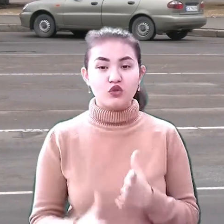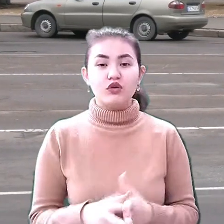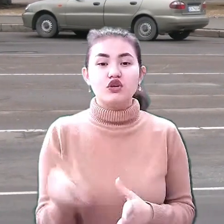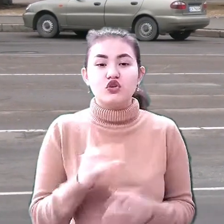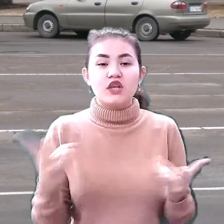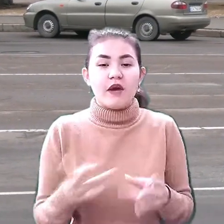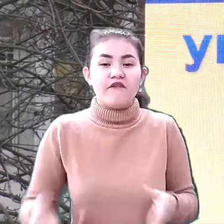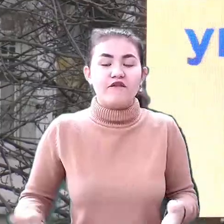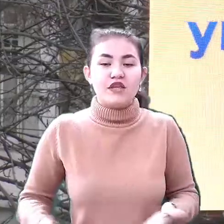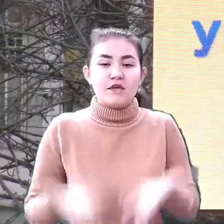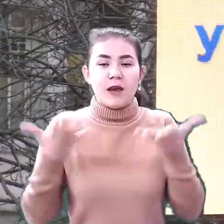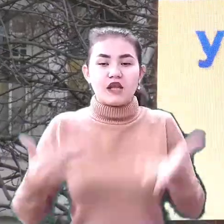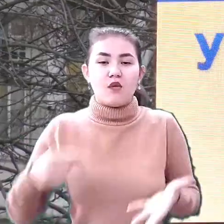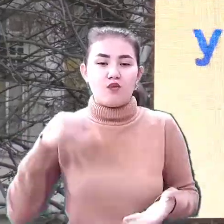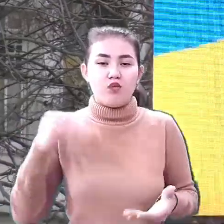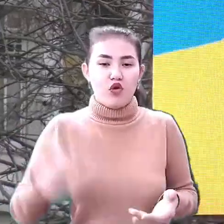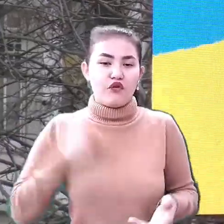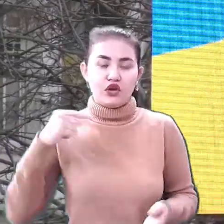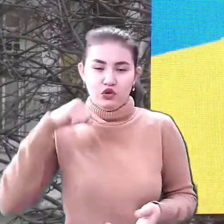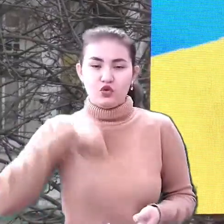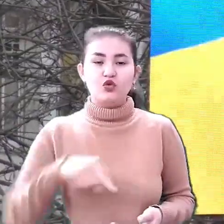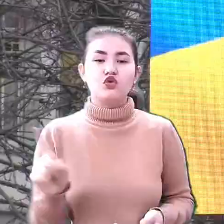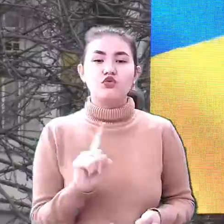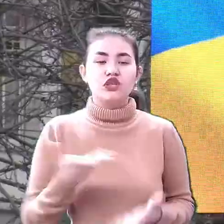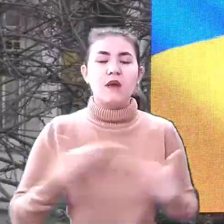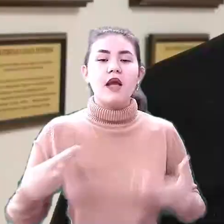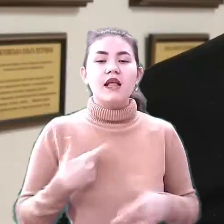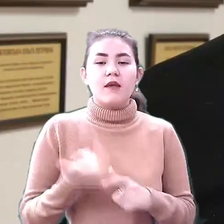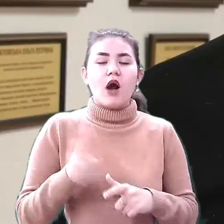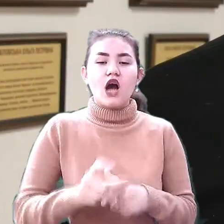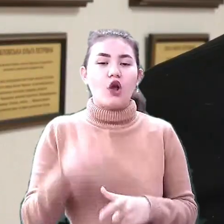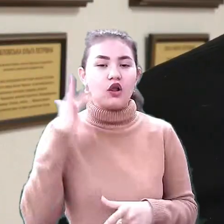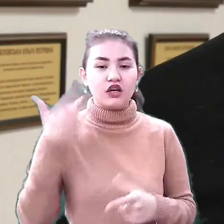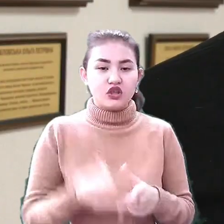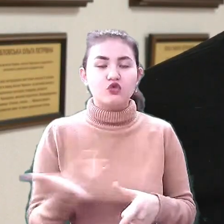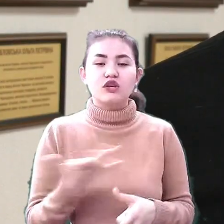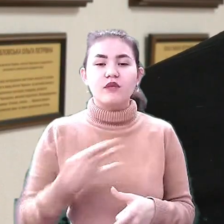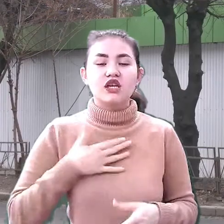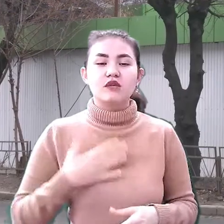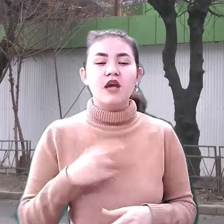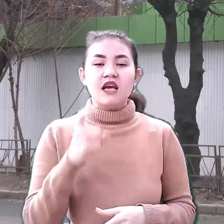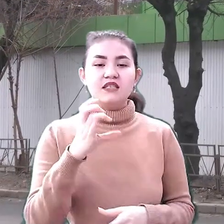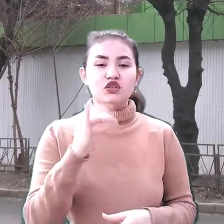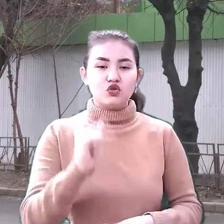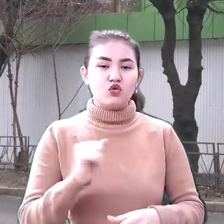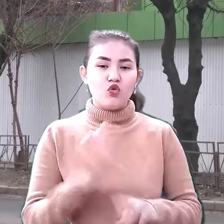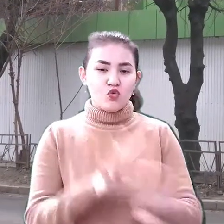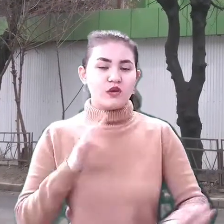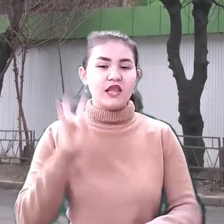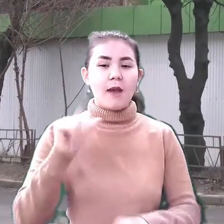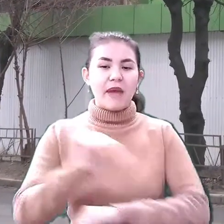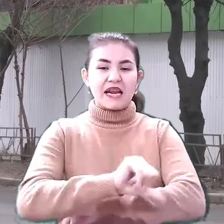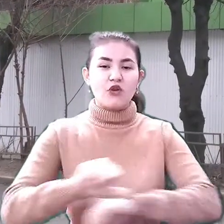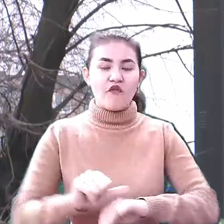піднімати бойовий дух, тому що нам набагато легше тут, ніж нашим збройним силам на передовій. Містяни